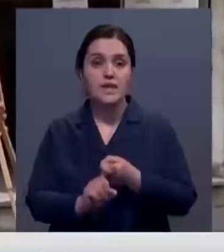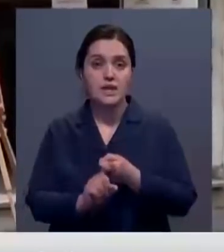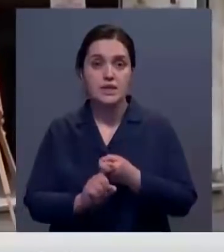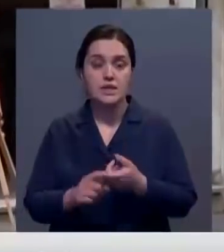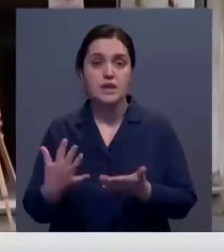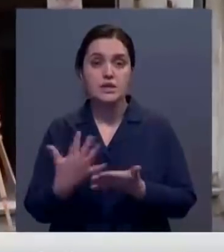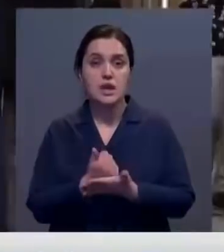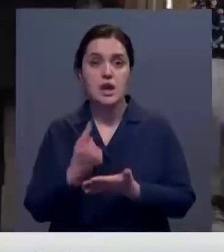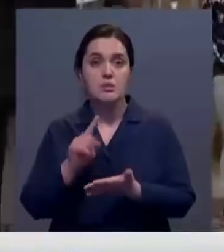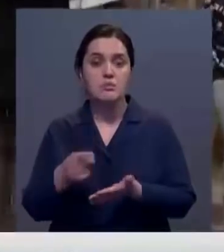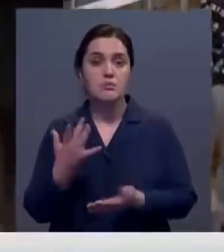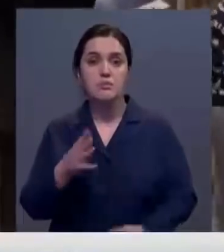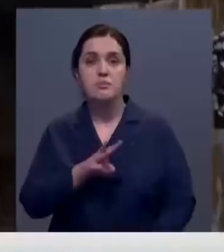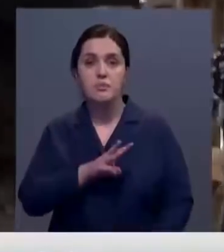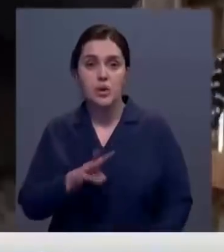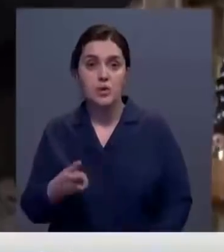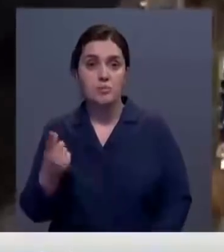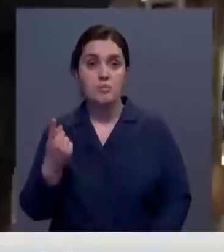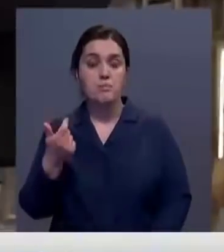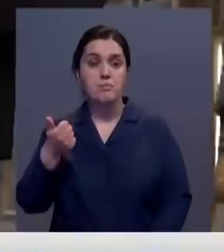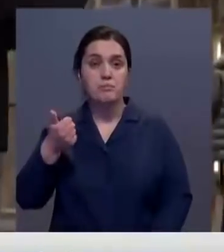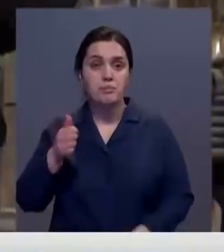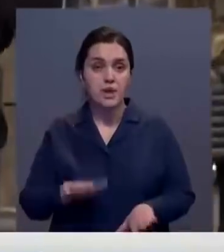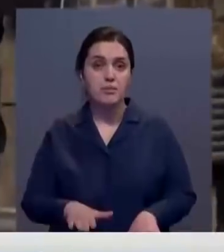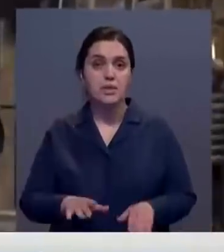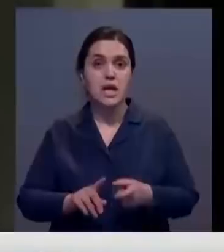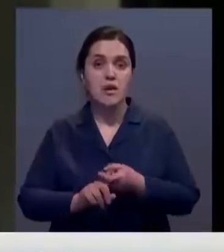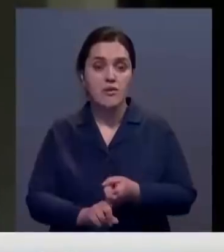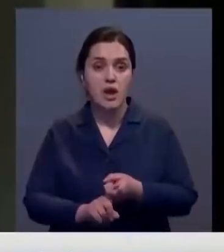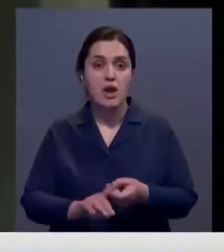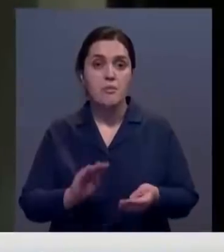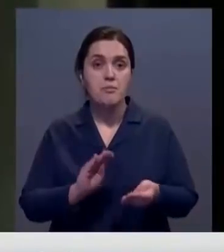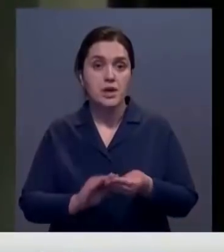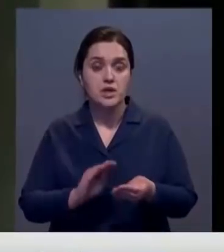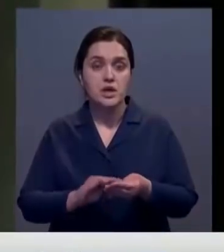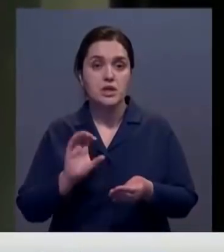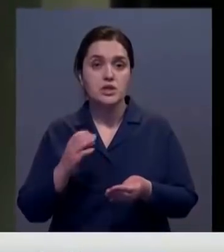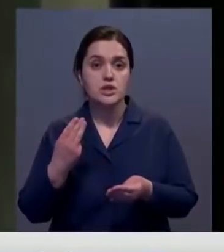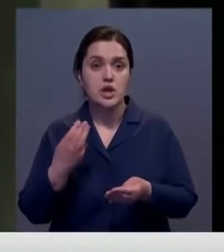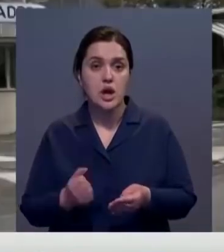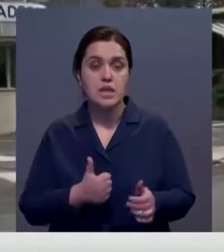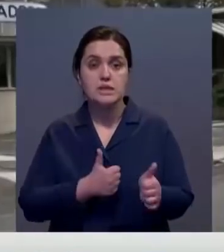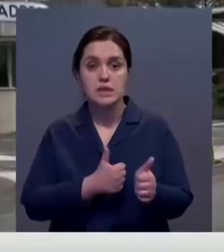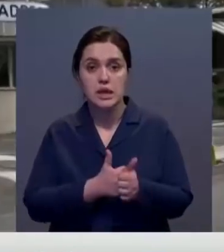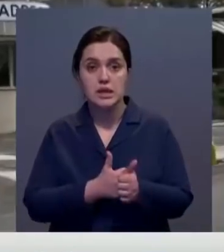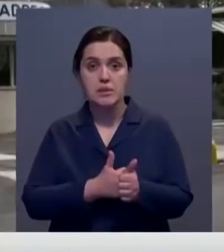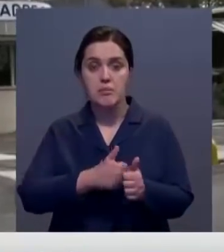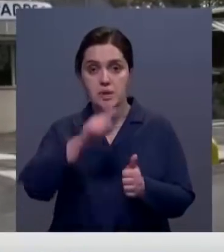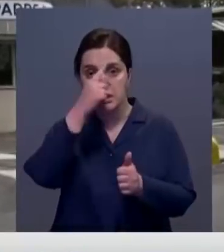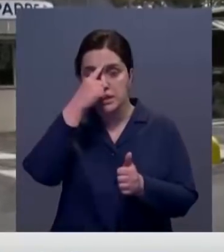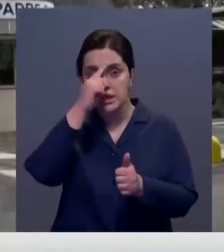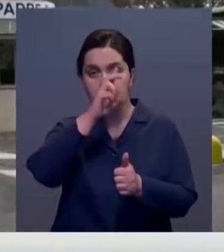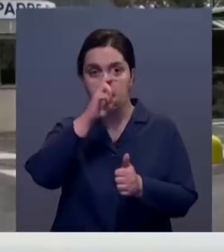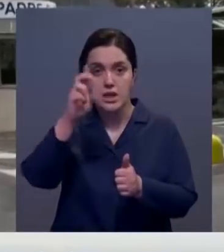вируса в мире достигло полутора миллионов. Первое место по числу инфицированных по-прежнему занимает США. Следом –